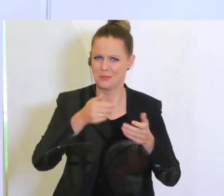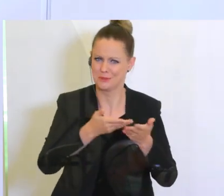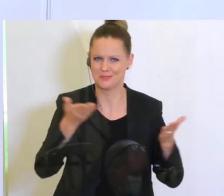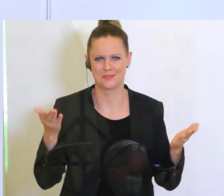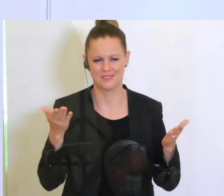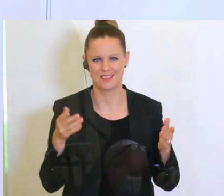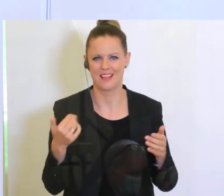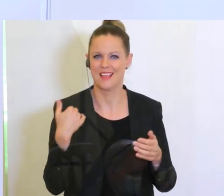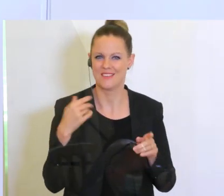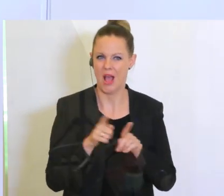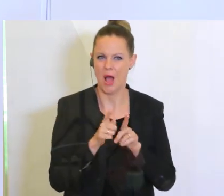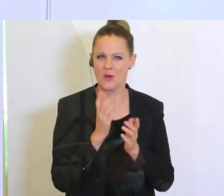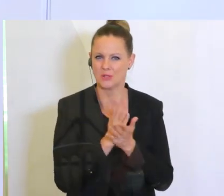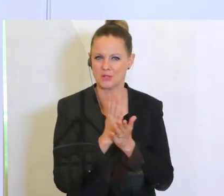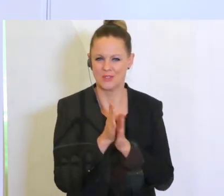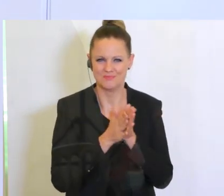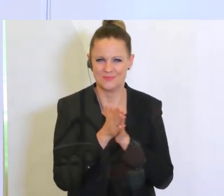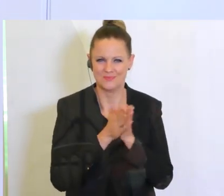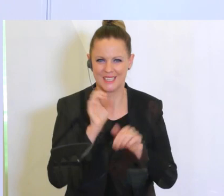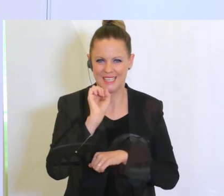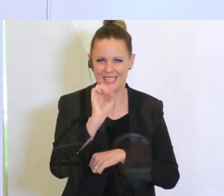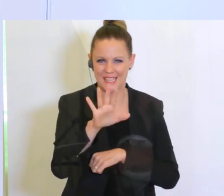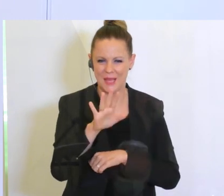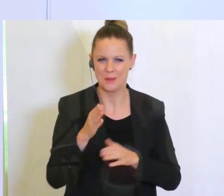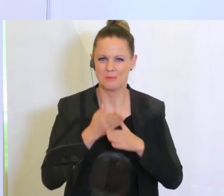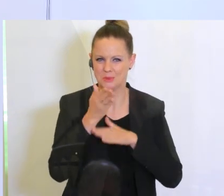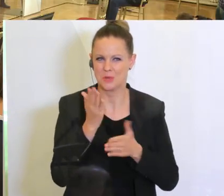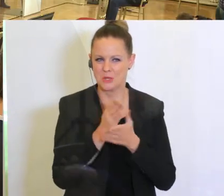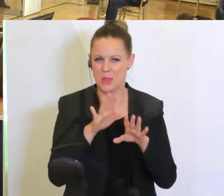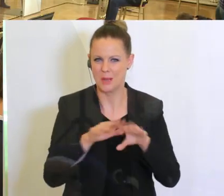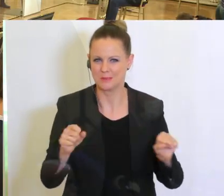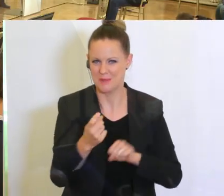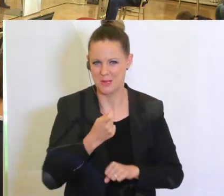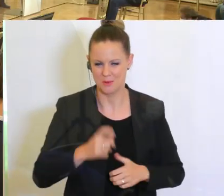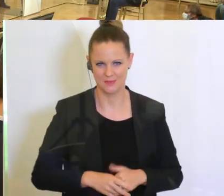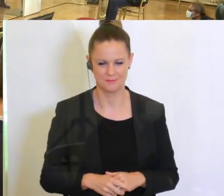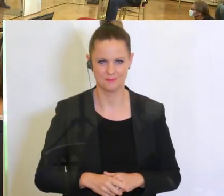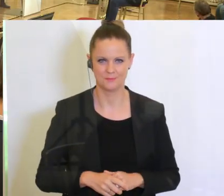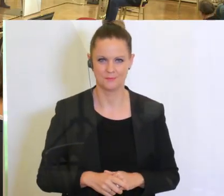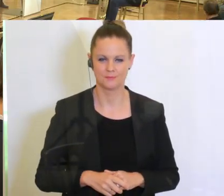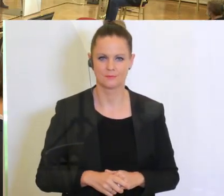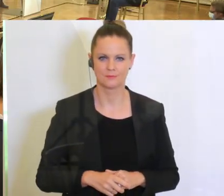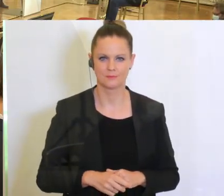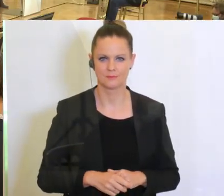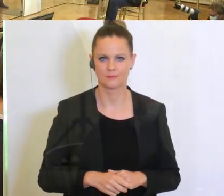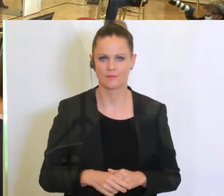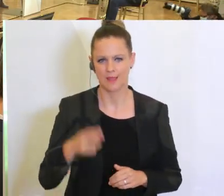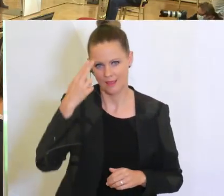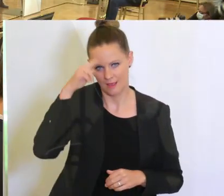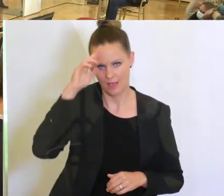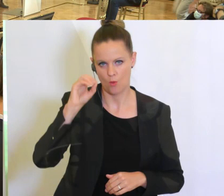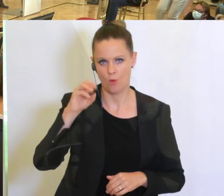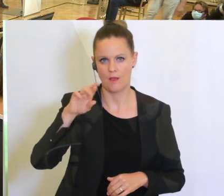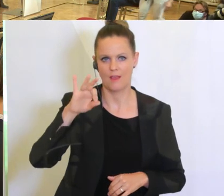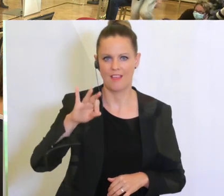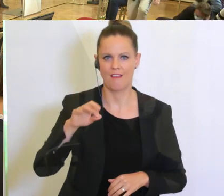Wir haben uns jetzt auch schon für erste Kinobesuche hier verabredet. Dankeschön. Dankeschön, Frau Staatssekretärin. Herr ORF-Generaldirektor, bitte.